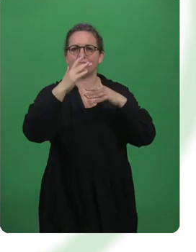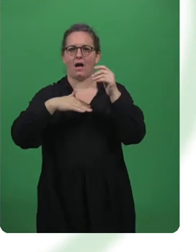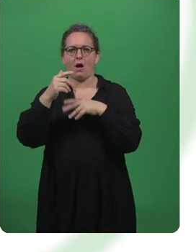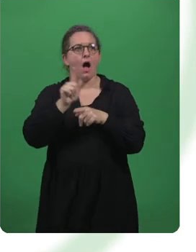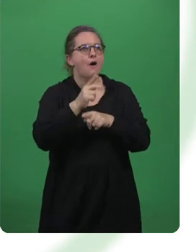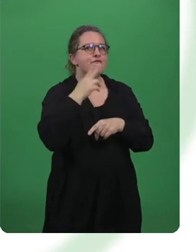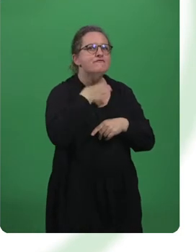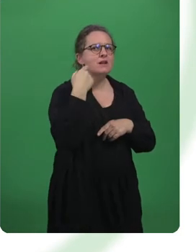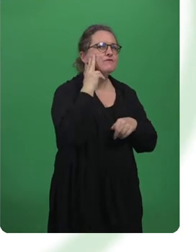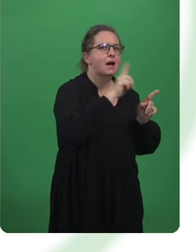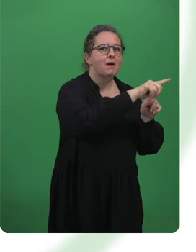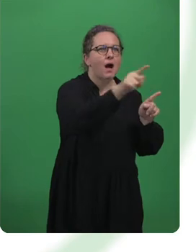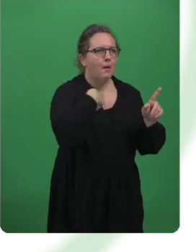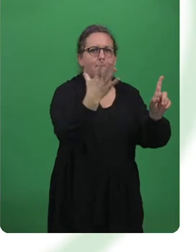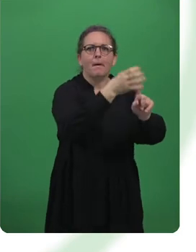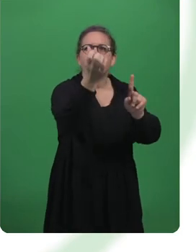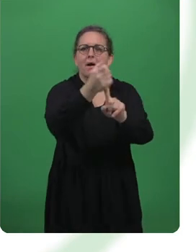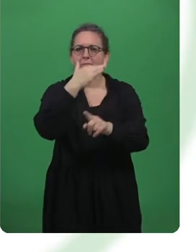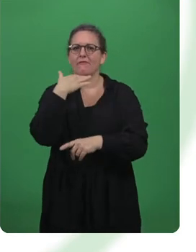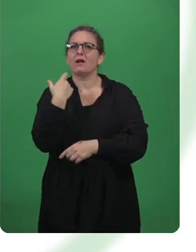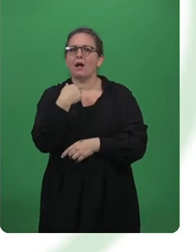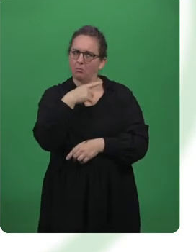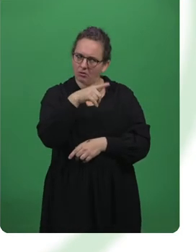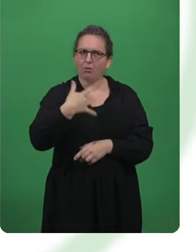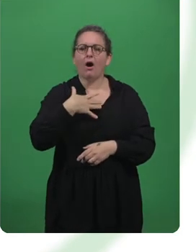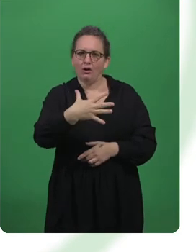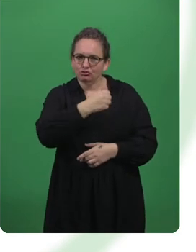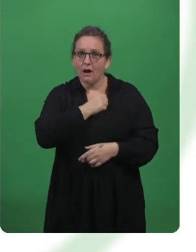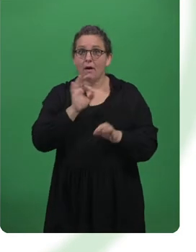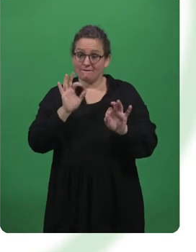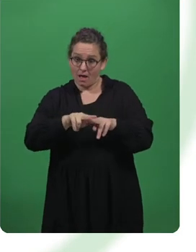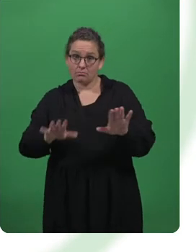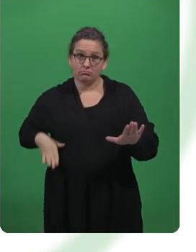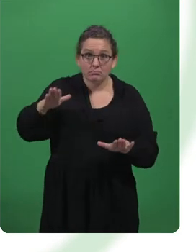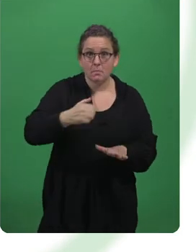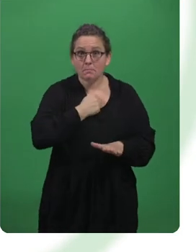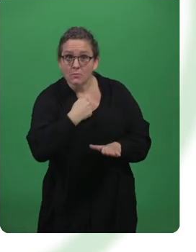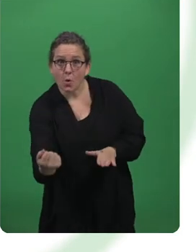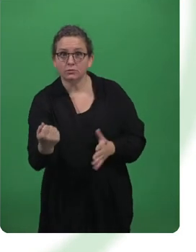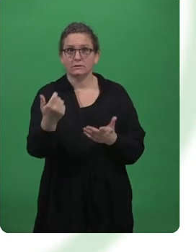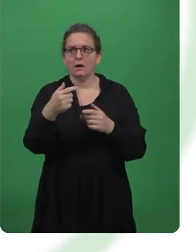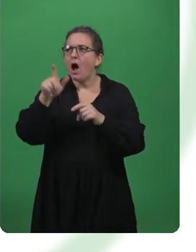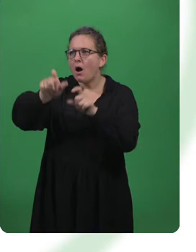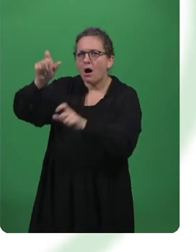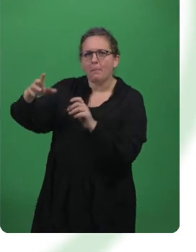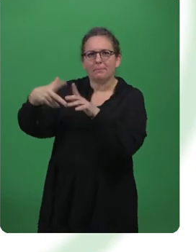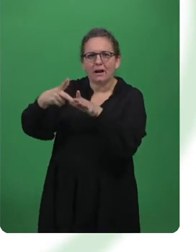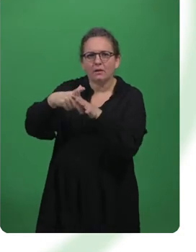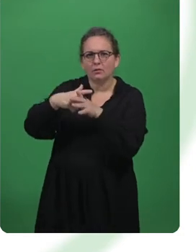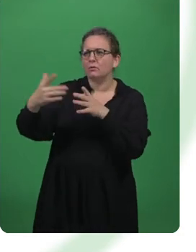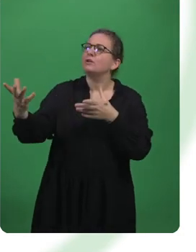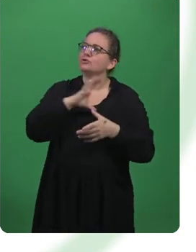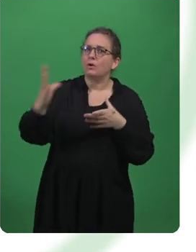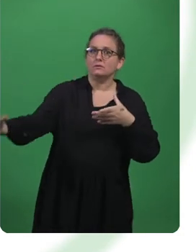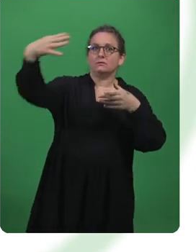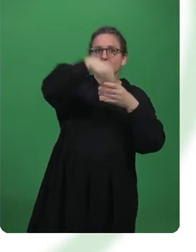Unternehmer dadurch erreichen konnten. Es zahlt sich aus, mutig zu sein und diesen Schritt zu machen, Menschen mit Behinderung im Unternehmen die Chance